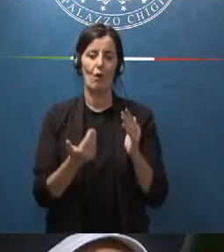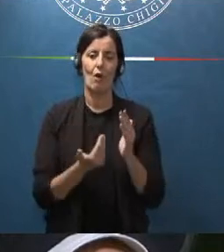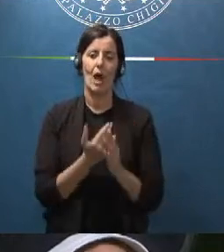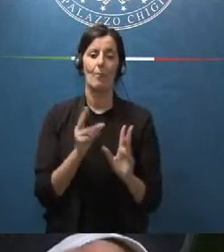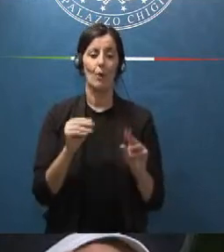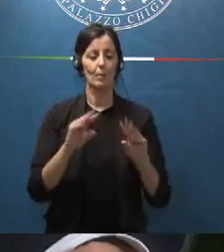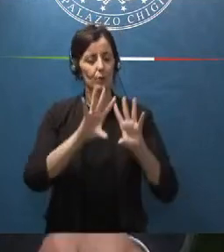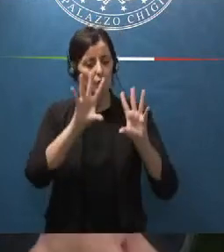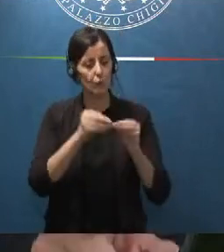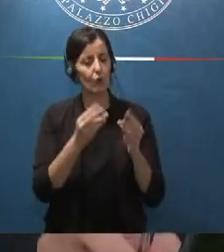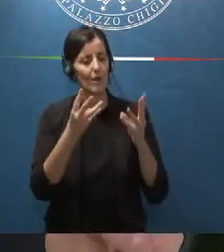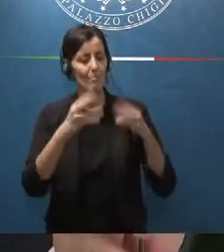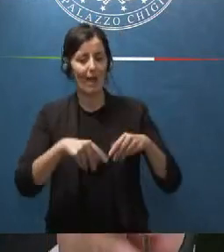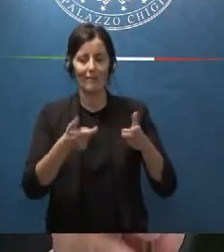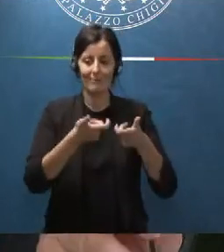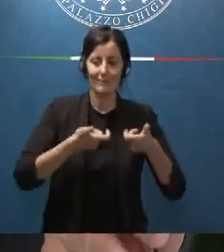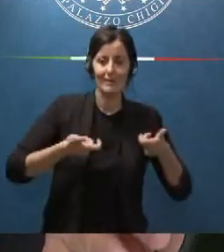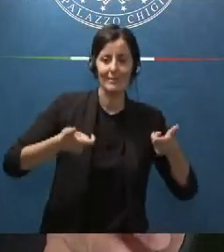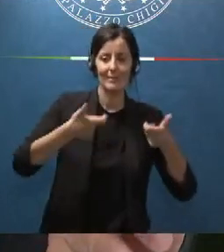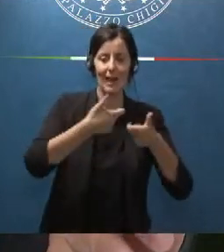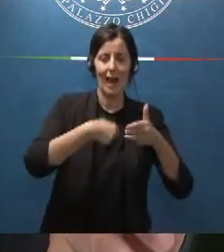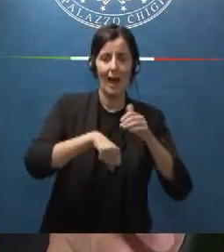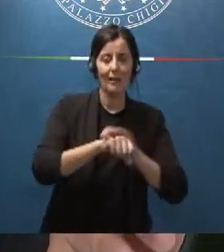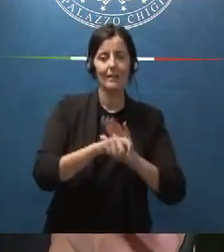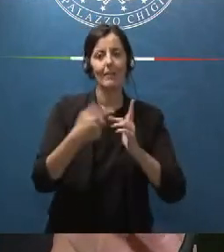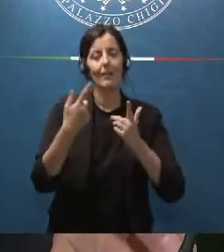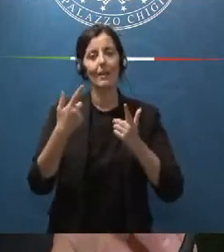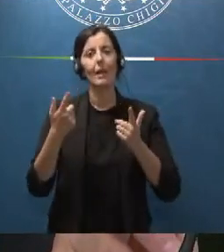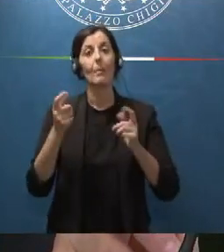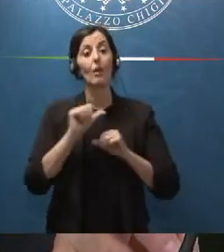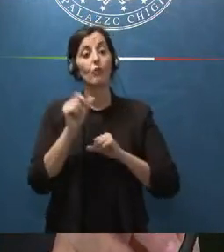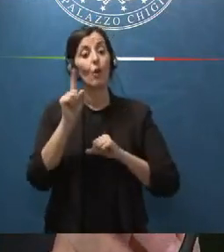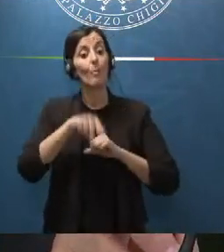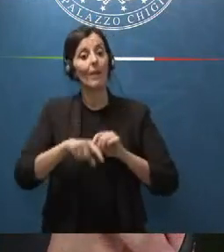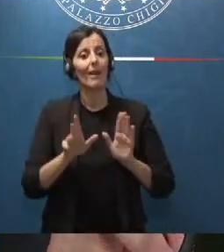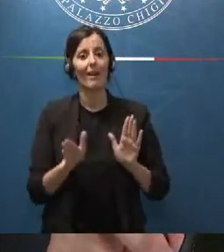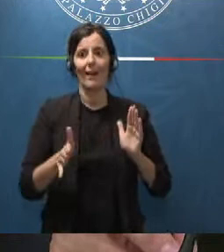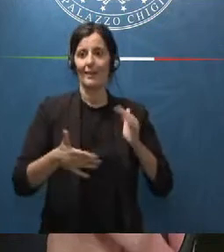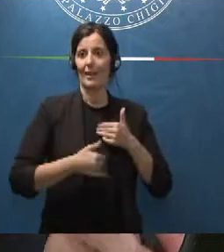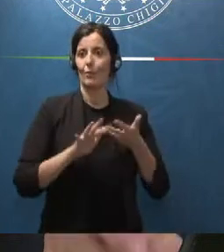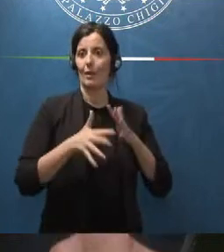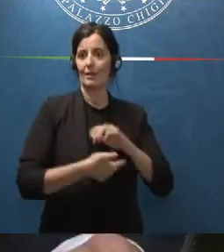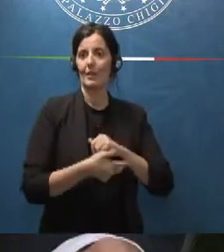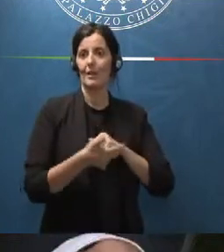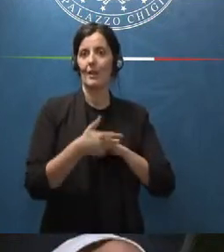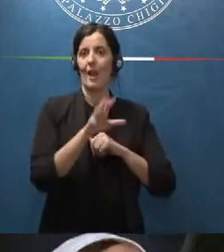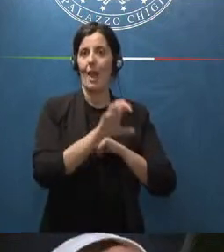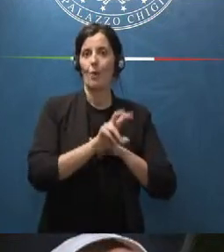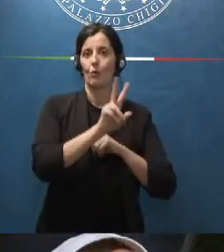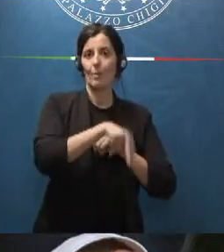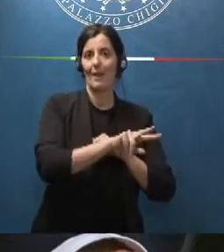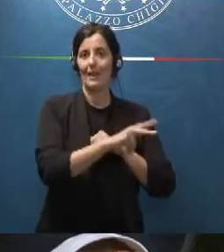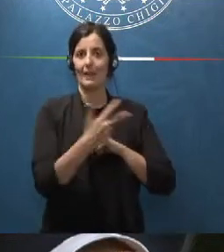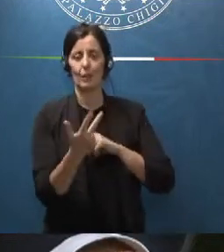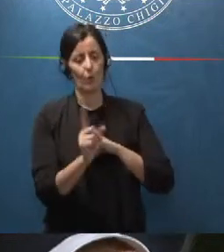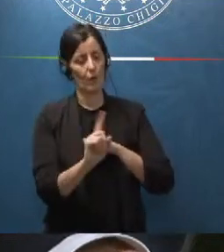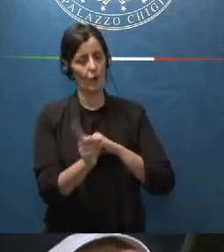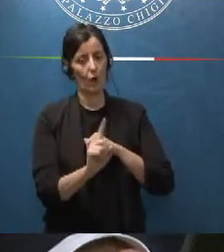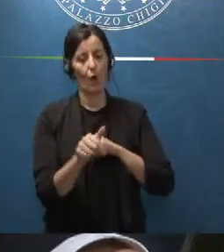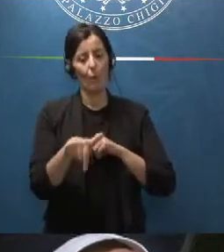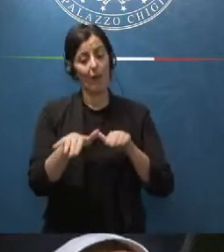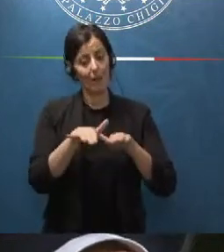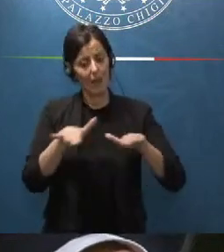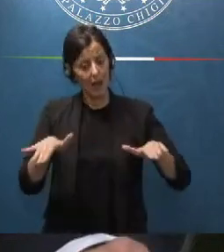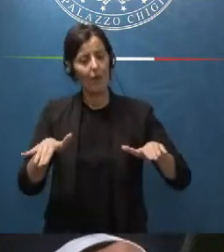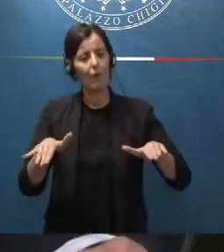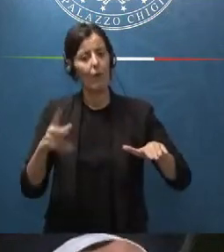dell'impiantistica stadi impianti di allenamento e non soltanto in funzione della candidatura di Euro 2032 credo che quel tavolo sia stato molto